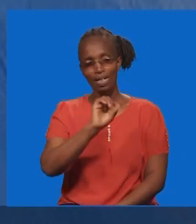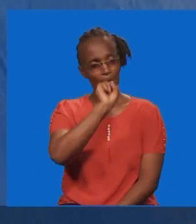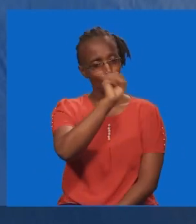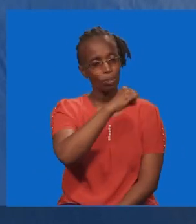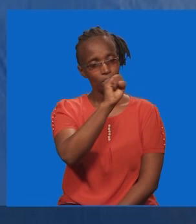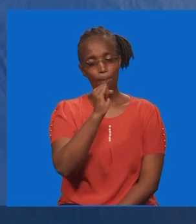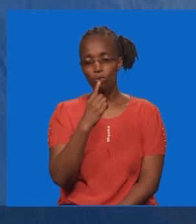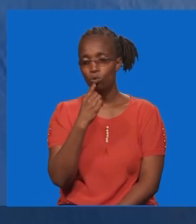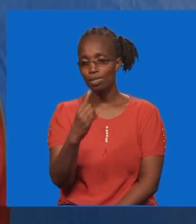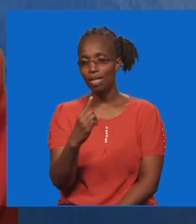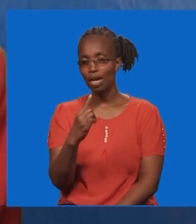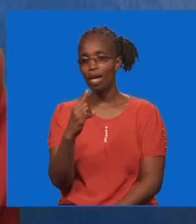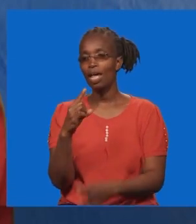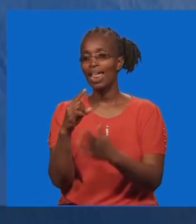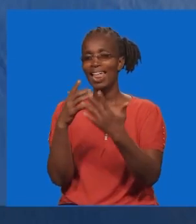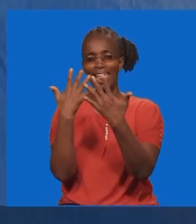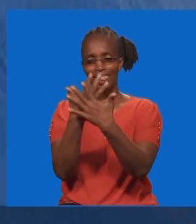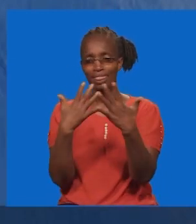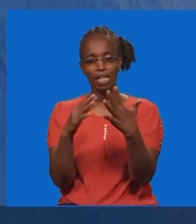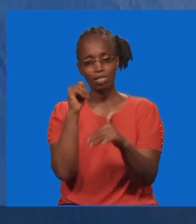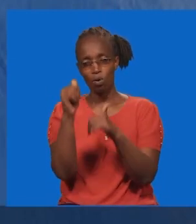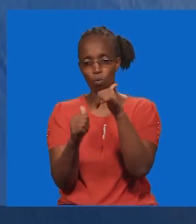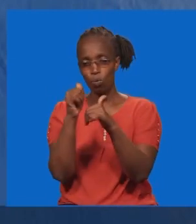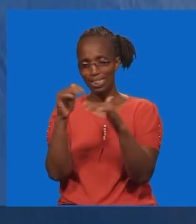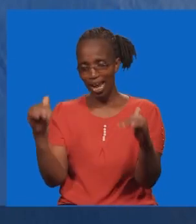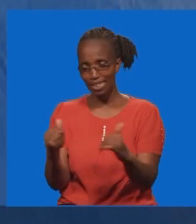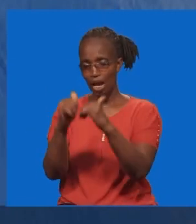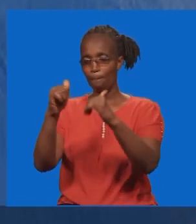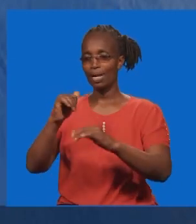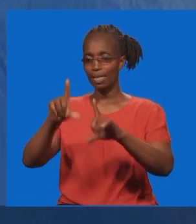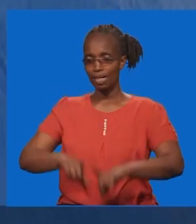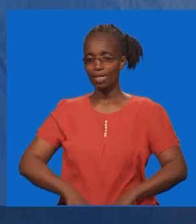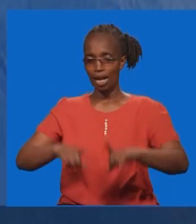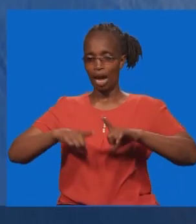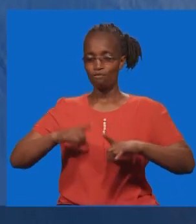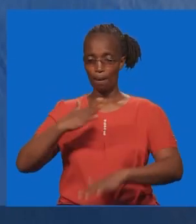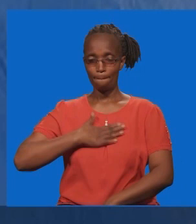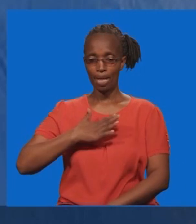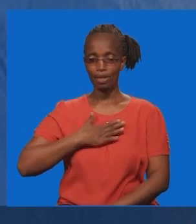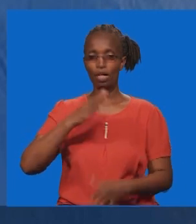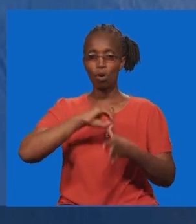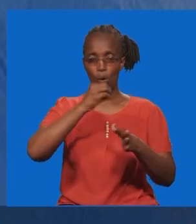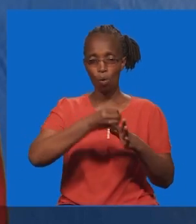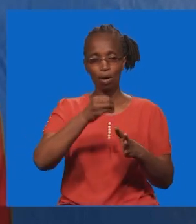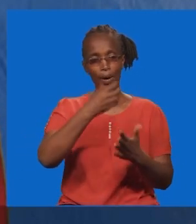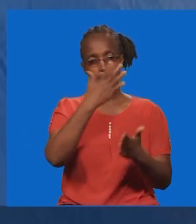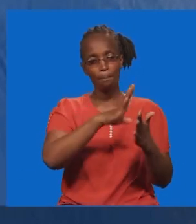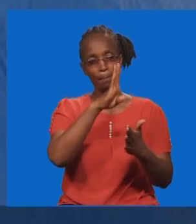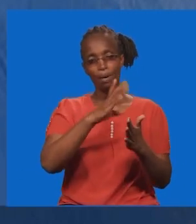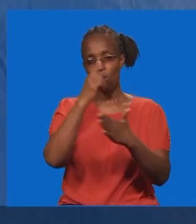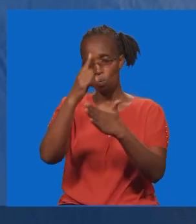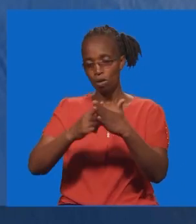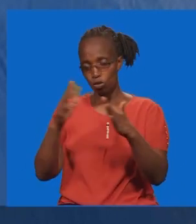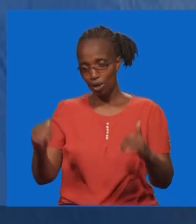kwamba mambo ambayo ya mefanyika. Mambo ambayo ya mefanyika katika maisha yangu. Katika mwaka huu liopita na ata